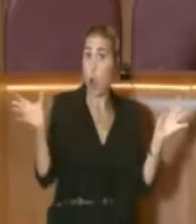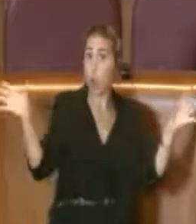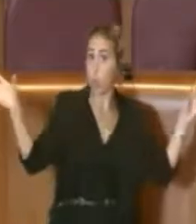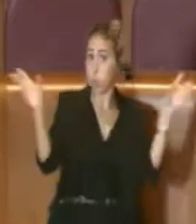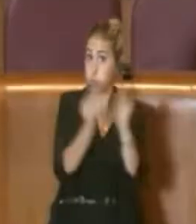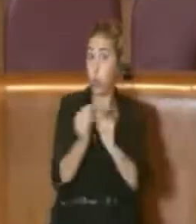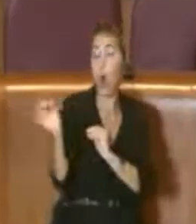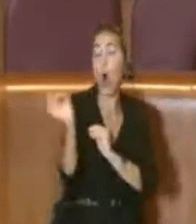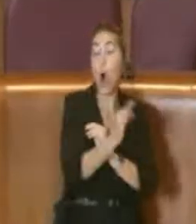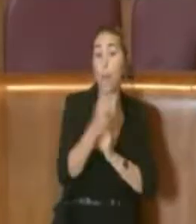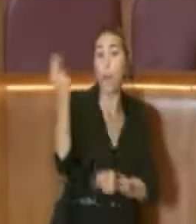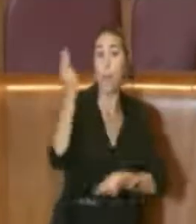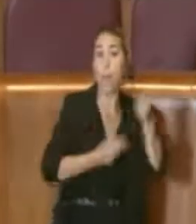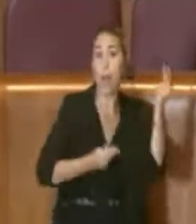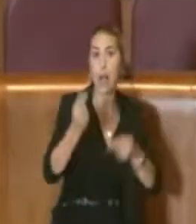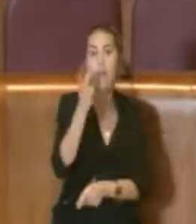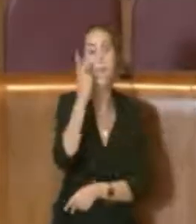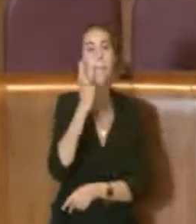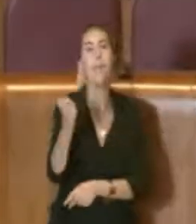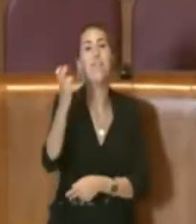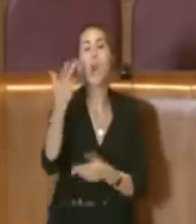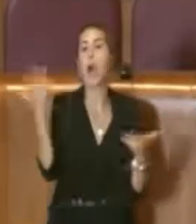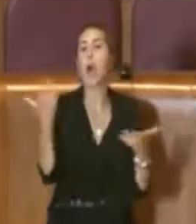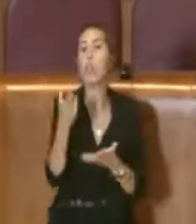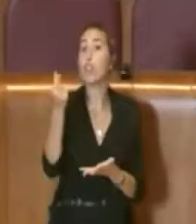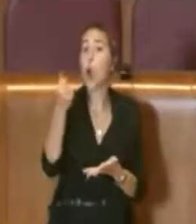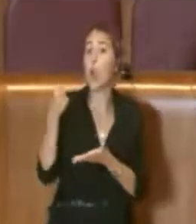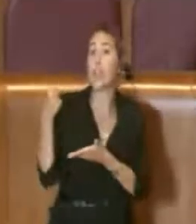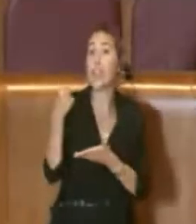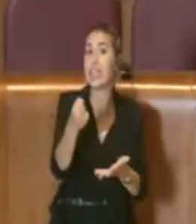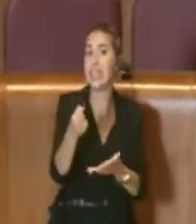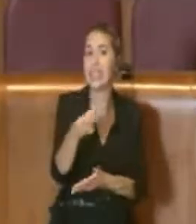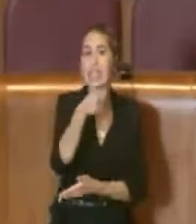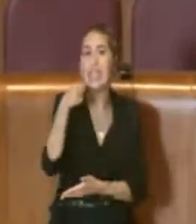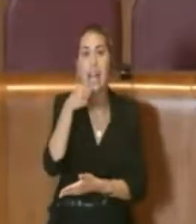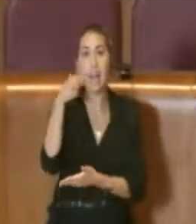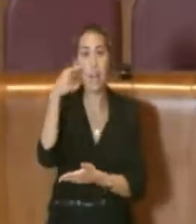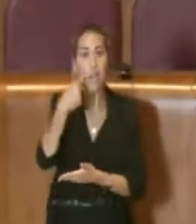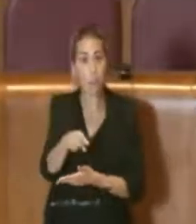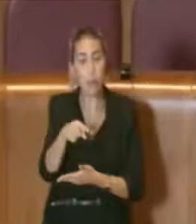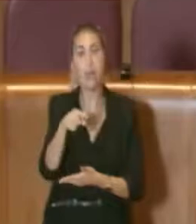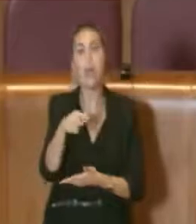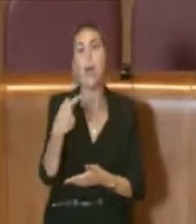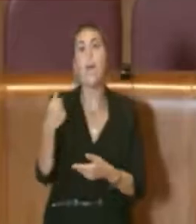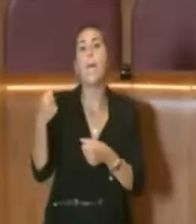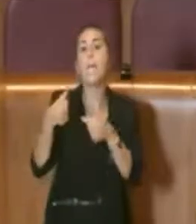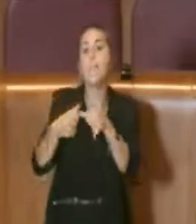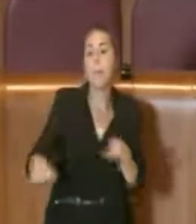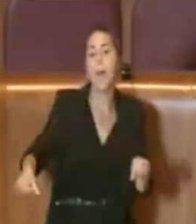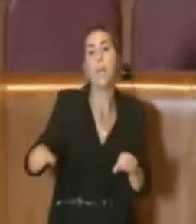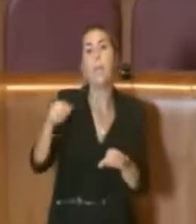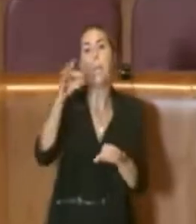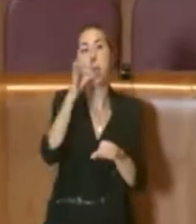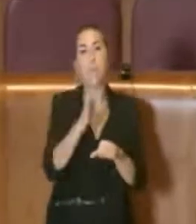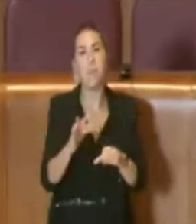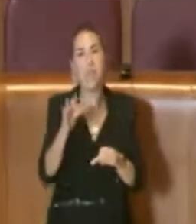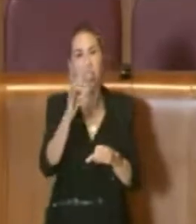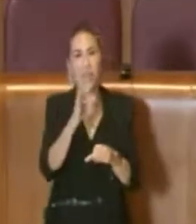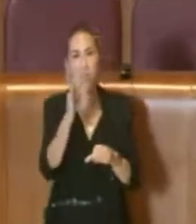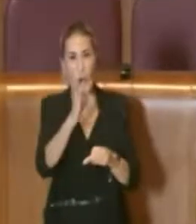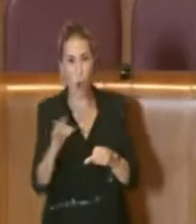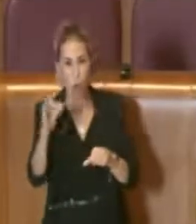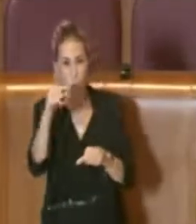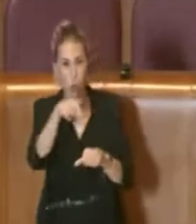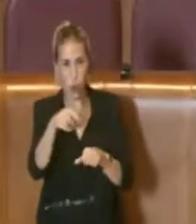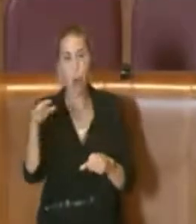prevedendo lo stanziamento di somme necessarie per quanto possa occorrere, nel fondo passività potenziali. Poi ogni singola